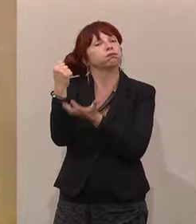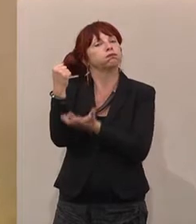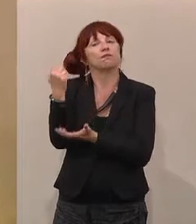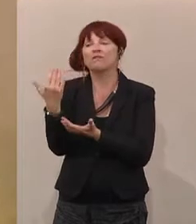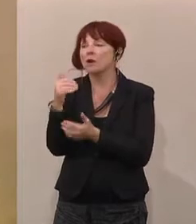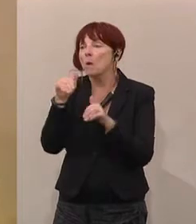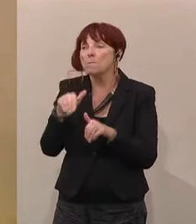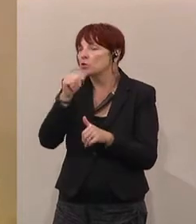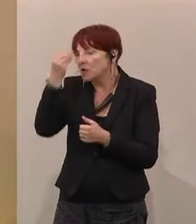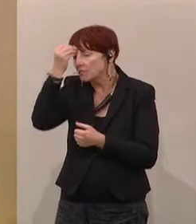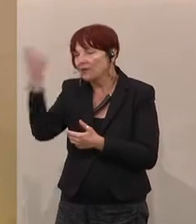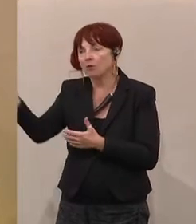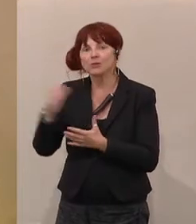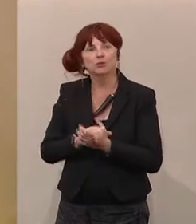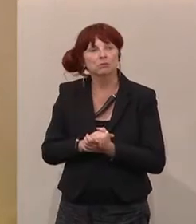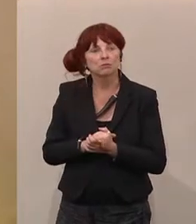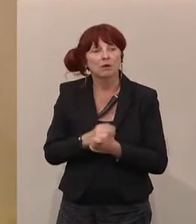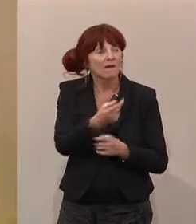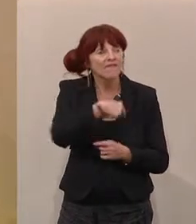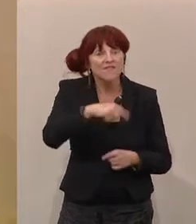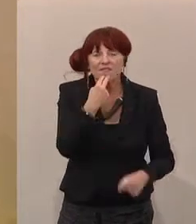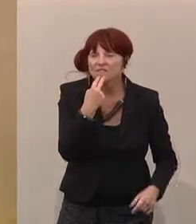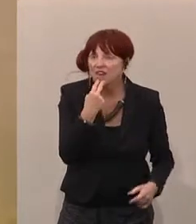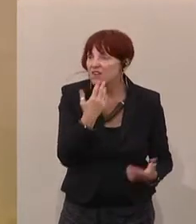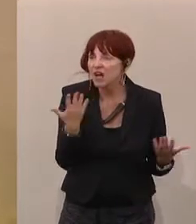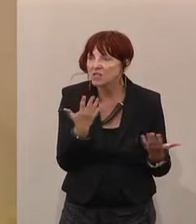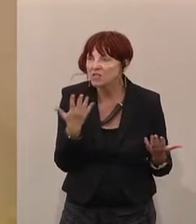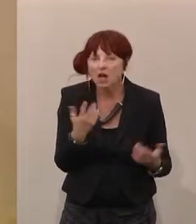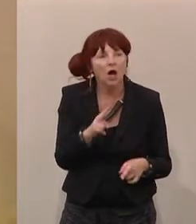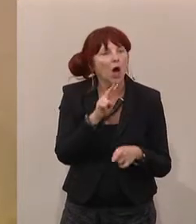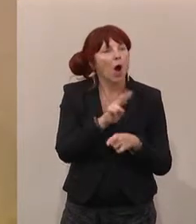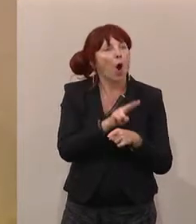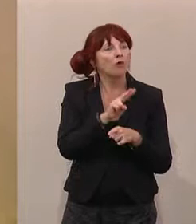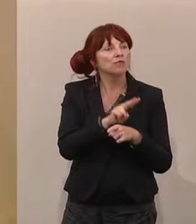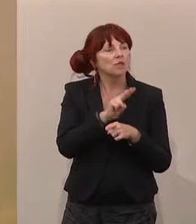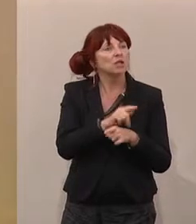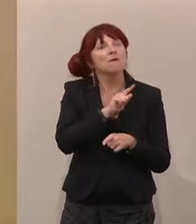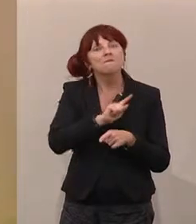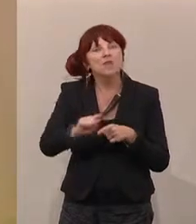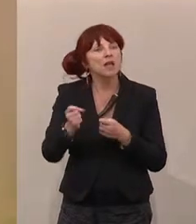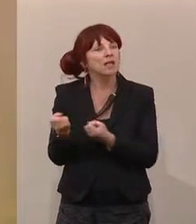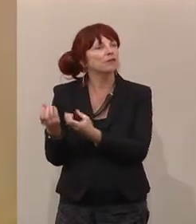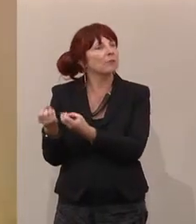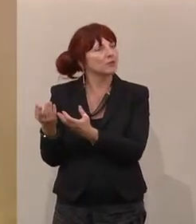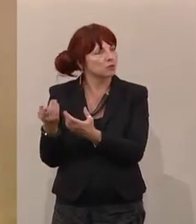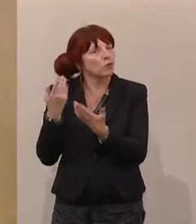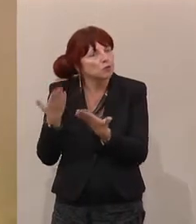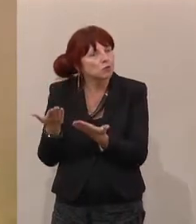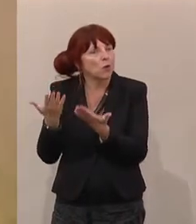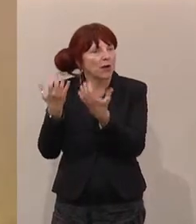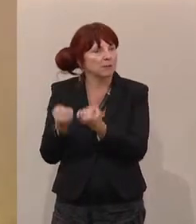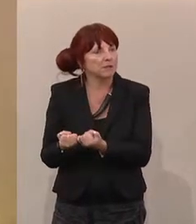Wollen wir das? Weil wir erreichen damit, dass der Aufsicht entscheidende Informationen fehlen. Was hat 2008